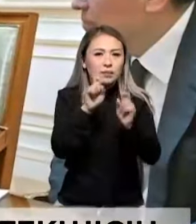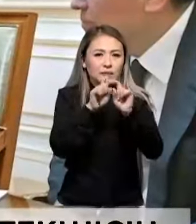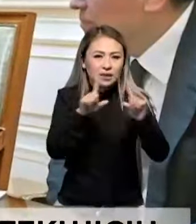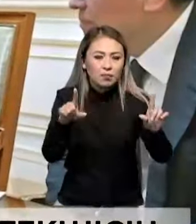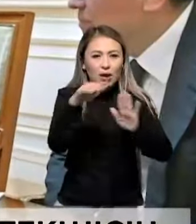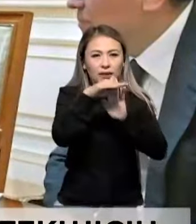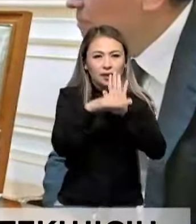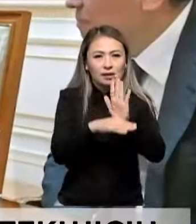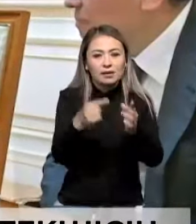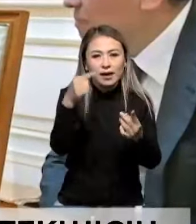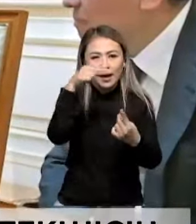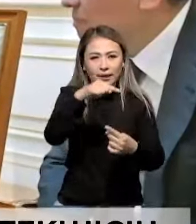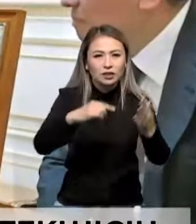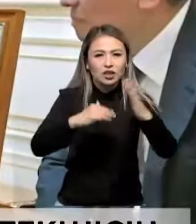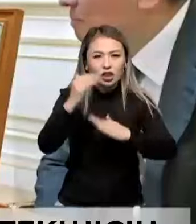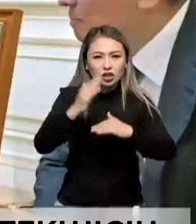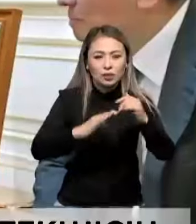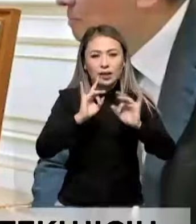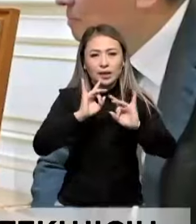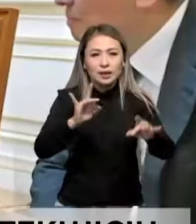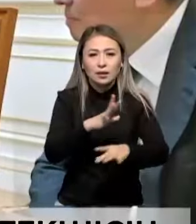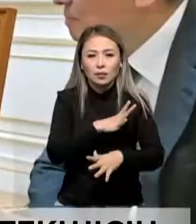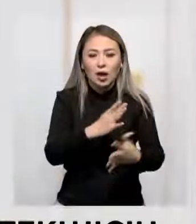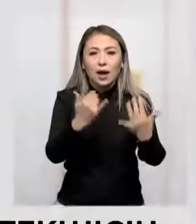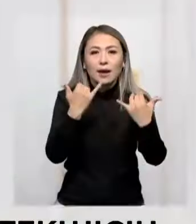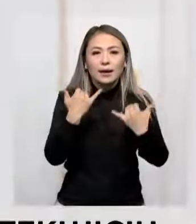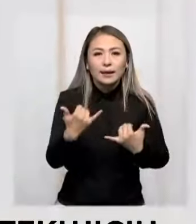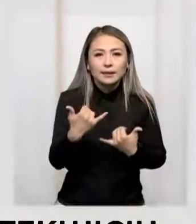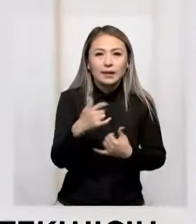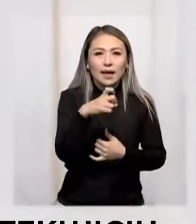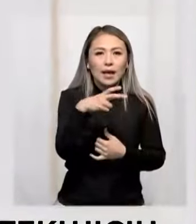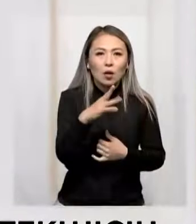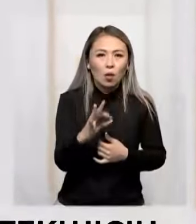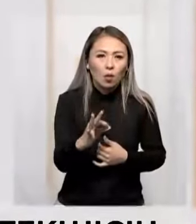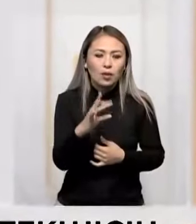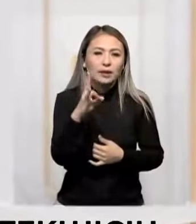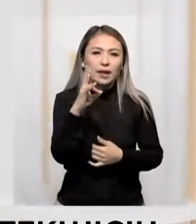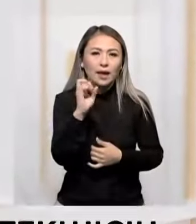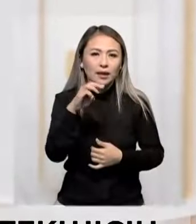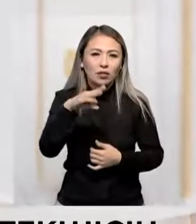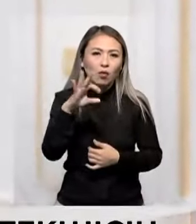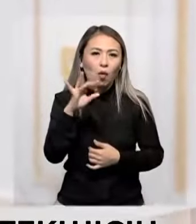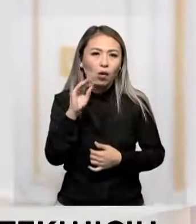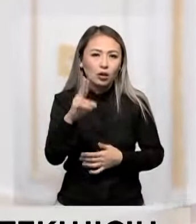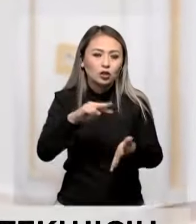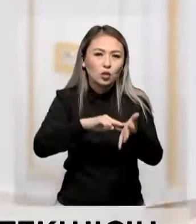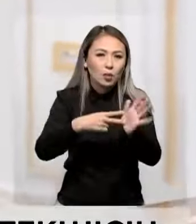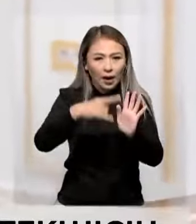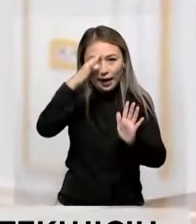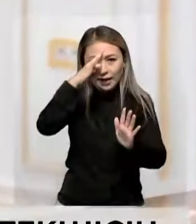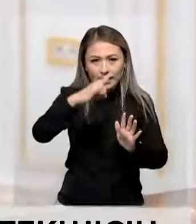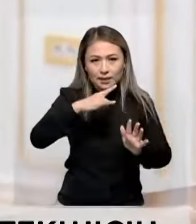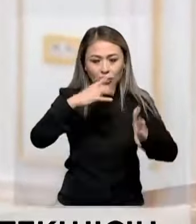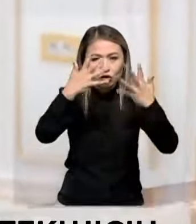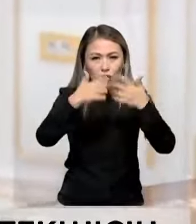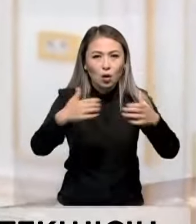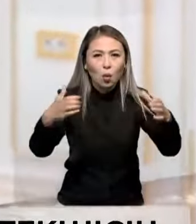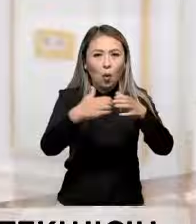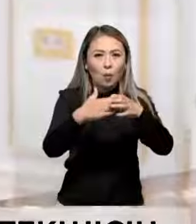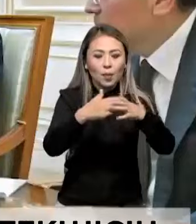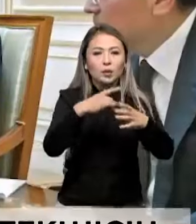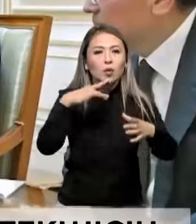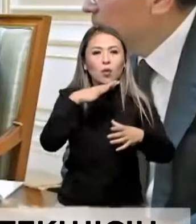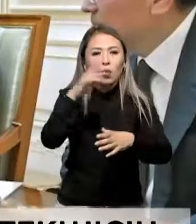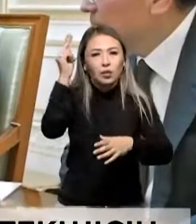жасыл мектеп бақыттары лайықты тәжіребекен ата бөтті. Қазір әко-нетвок жоғасына Қазақстан бойынша жүздеген